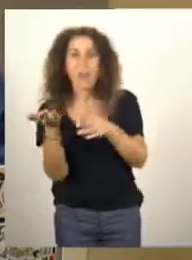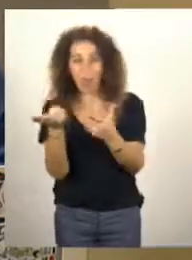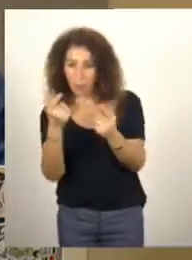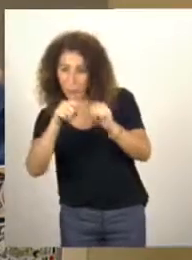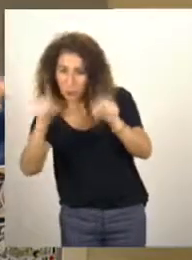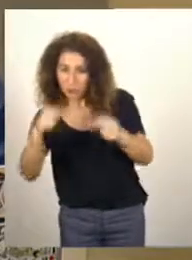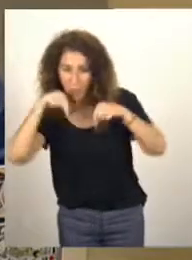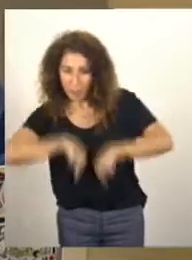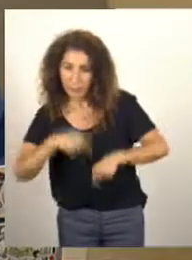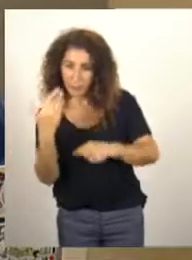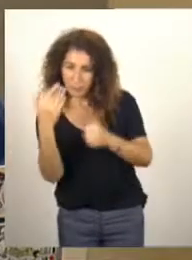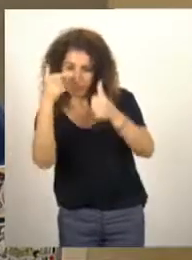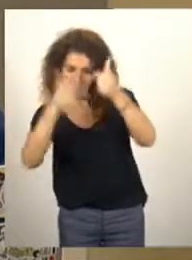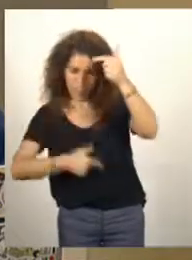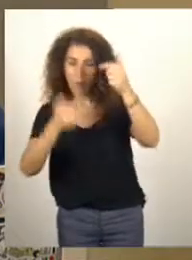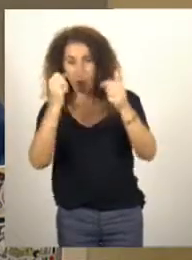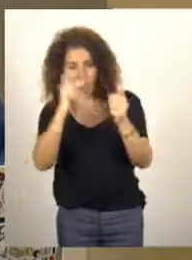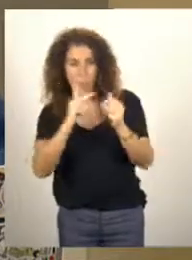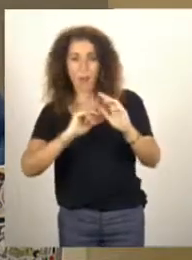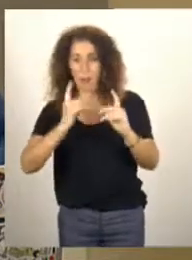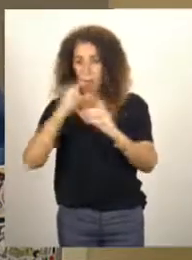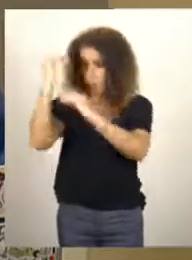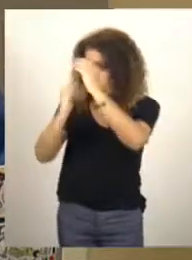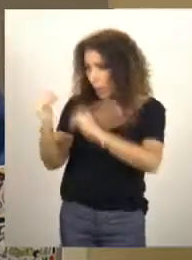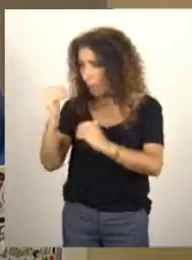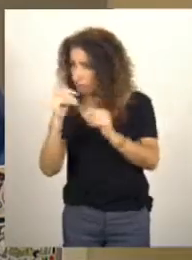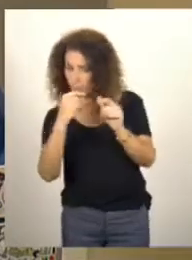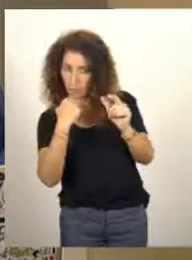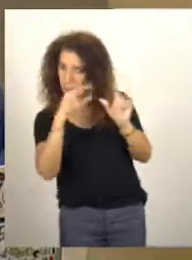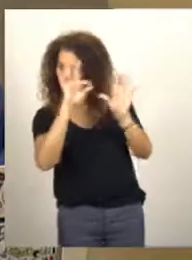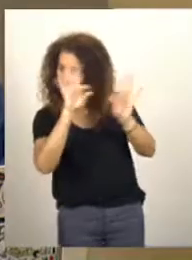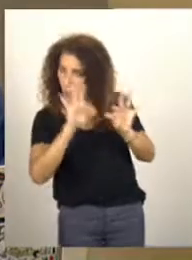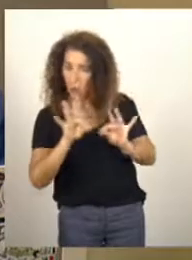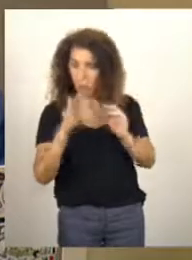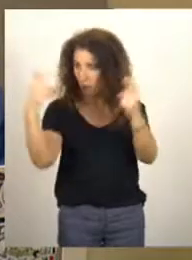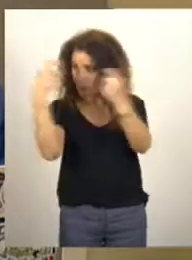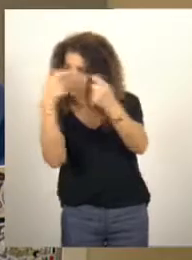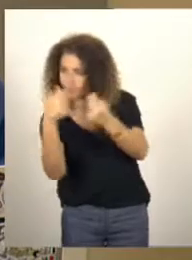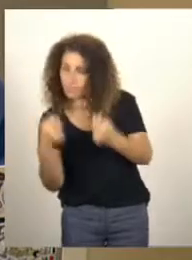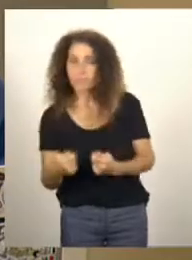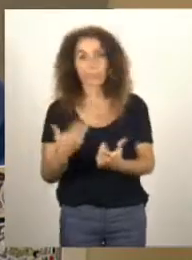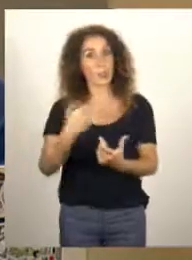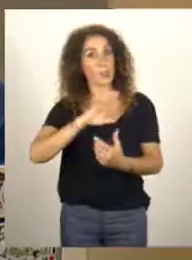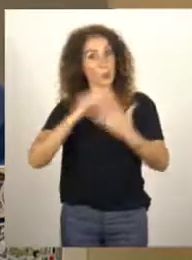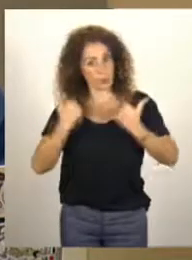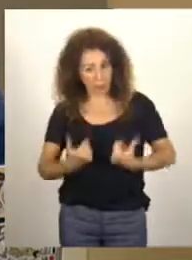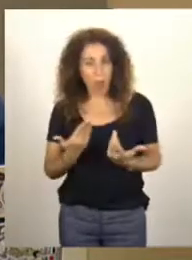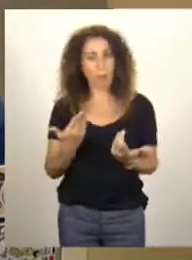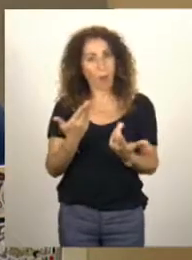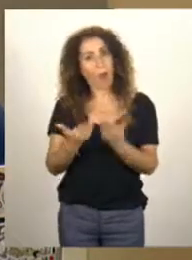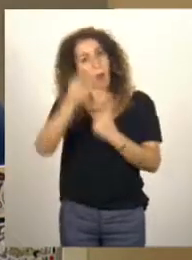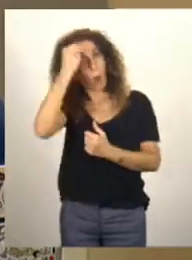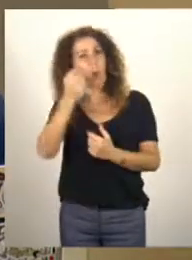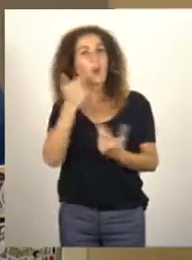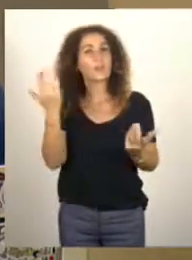et prioriser les différents programmes, faire des choix, être responsabilisés et comprendre ce qu